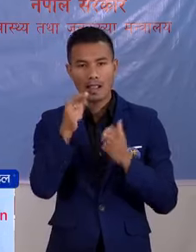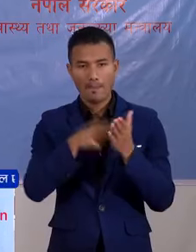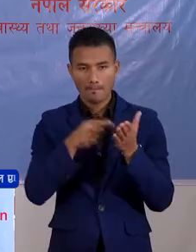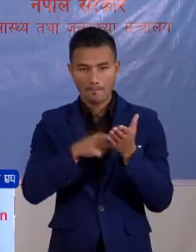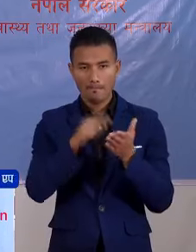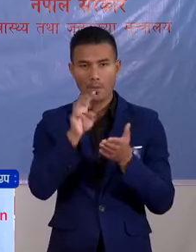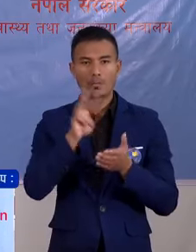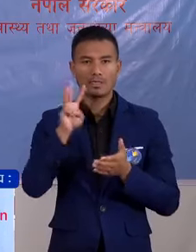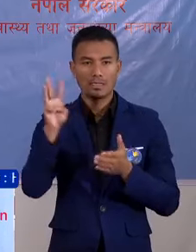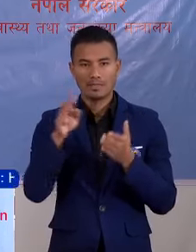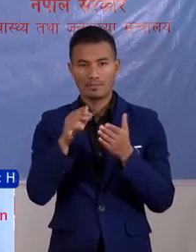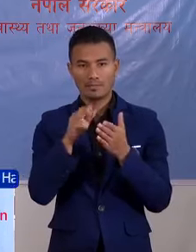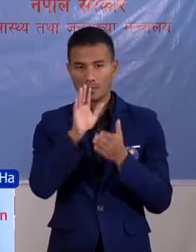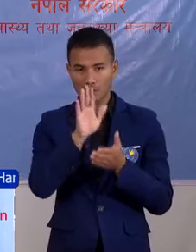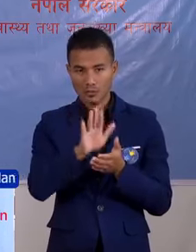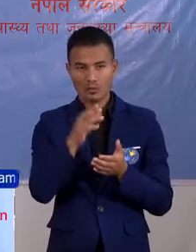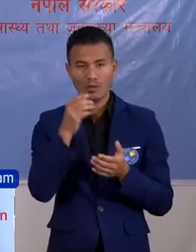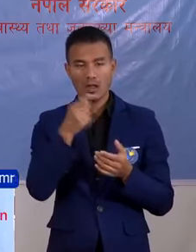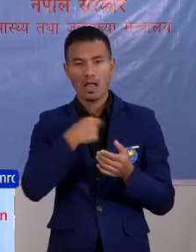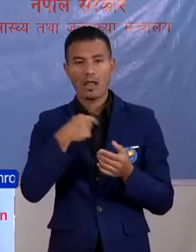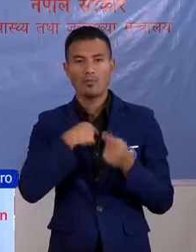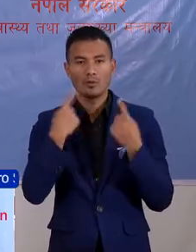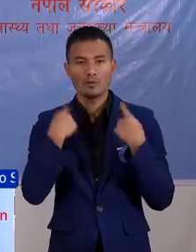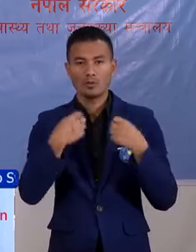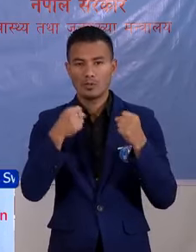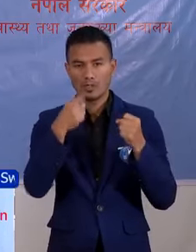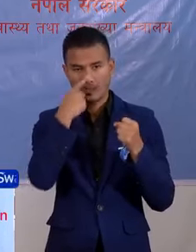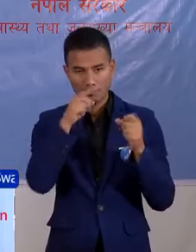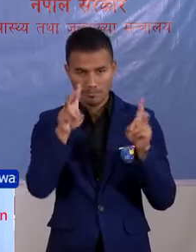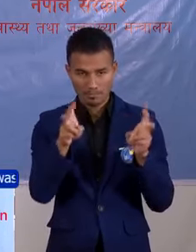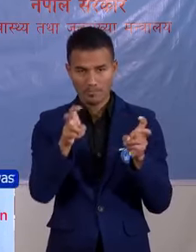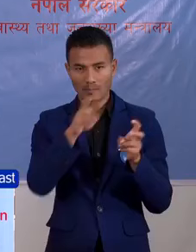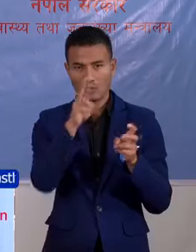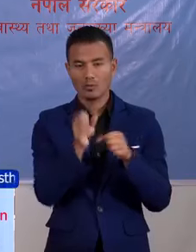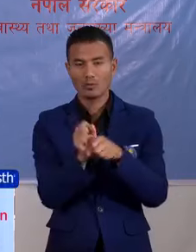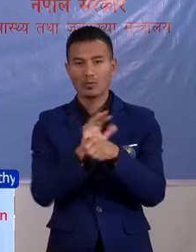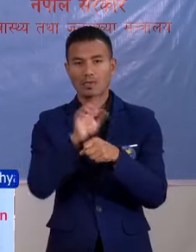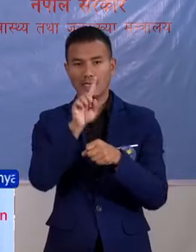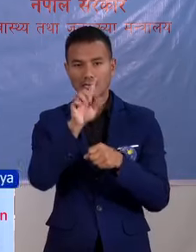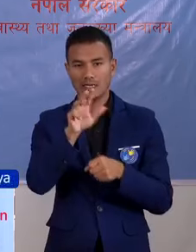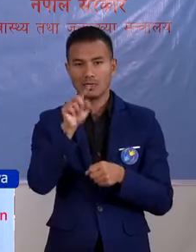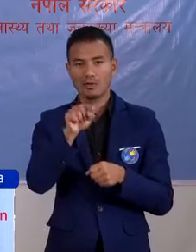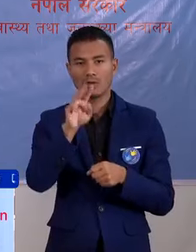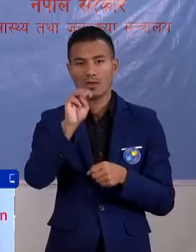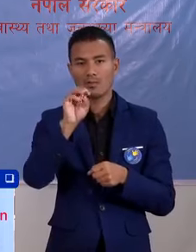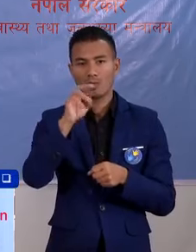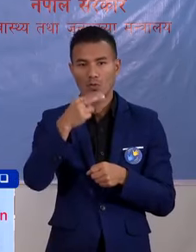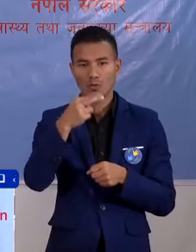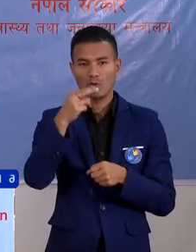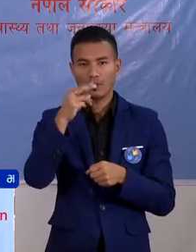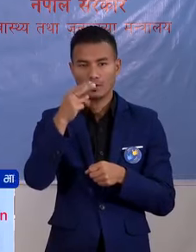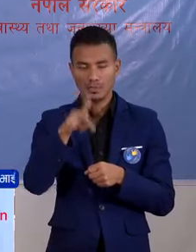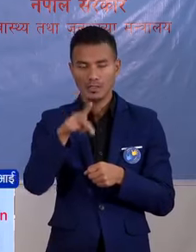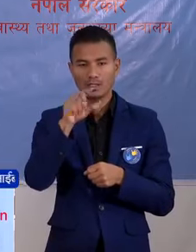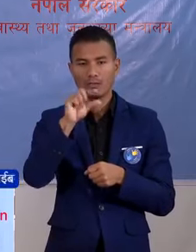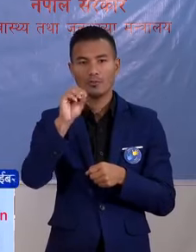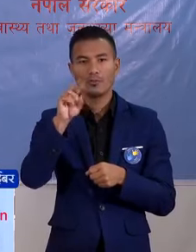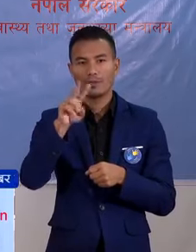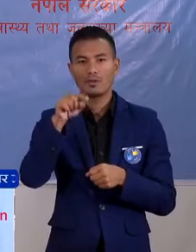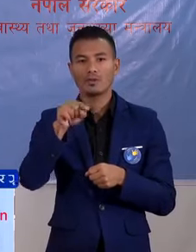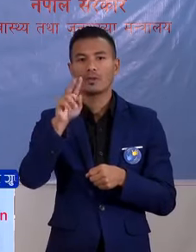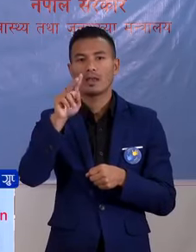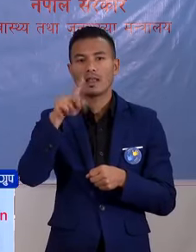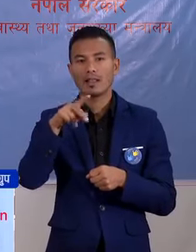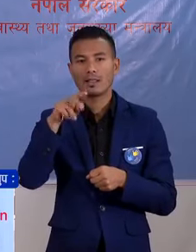वेब पेज छा मोबाईल एप आमरो स्वास्थे रो वेब पेज कोविट19.mohp.gov.np